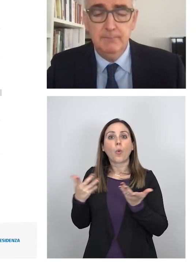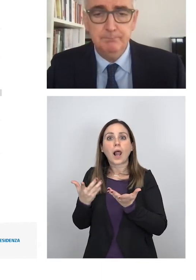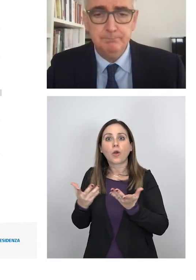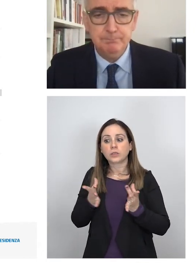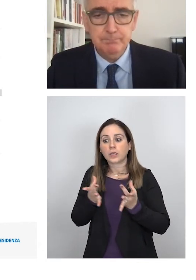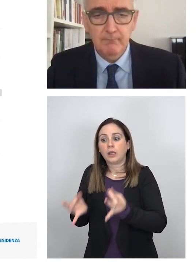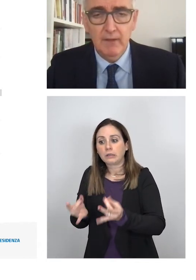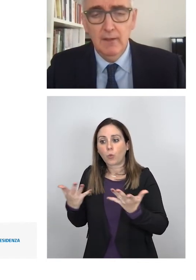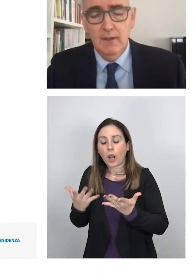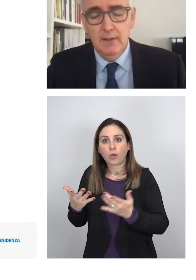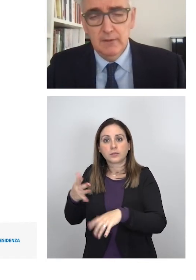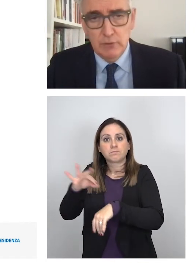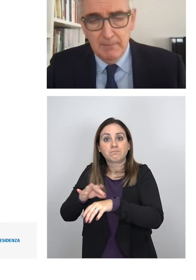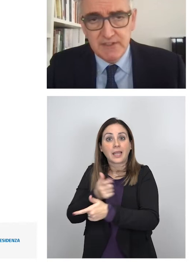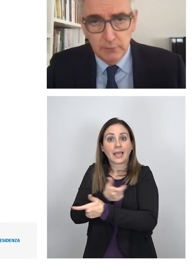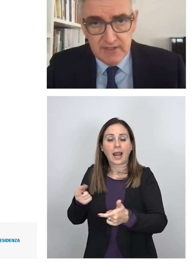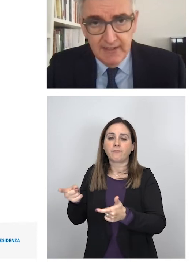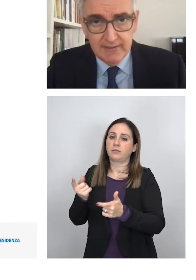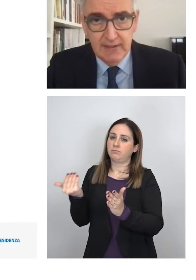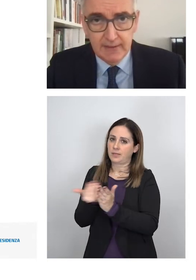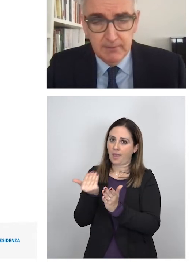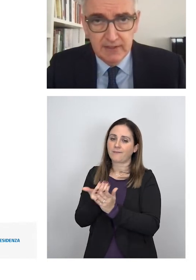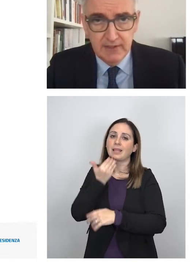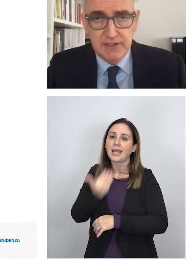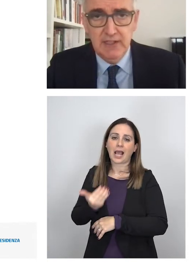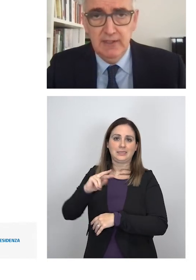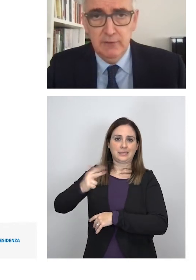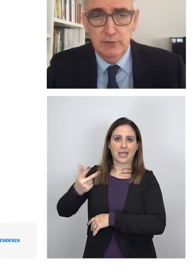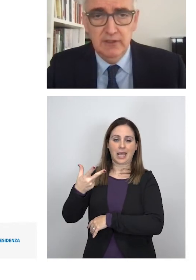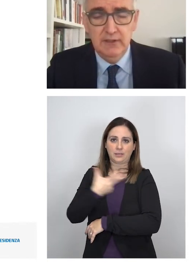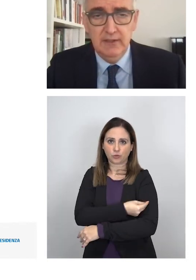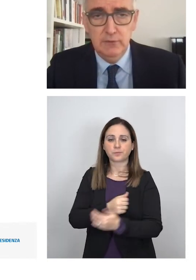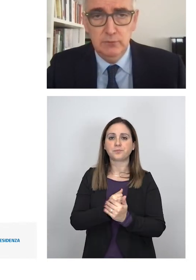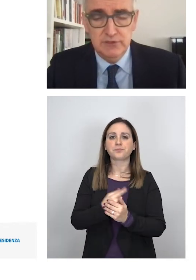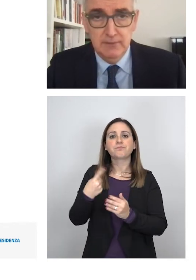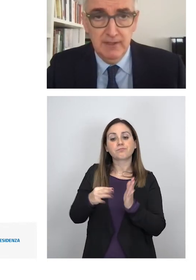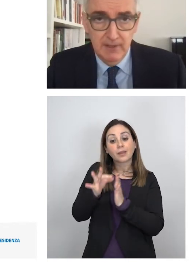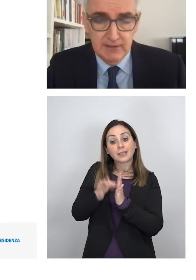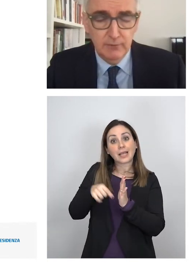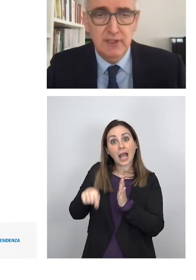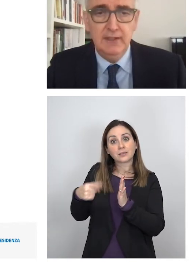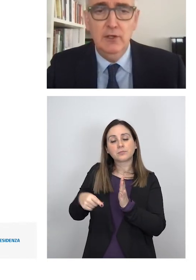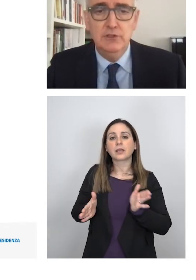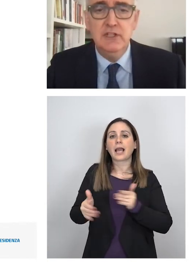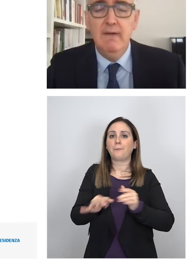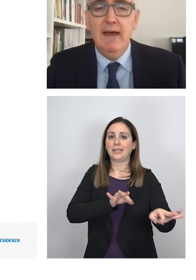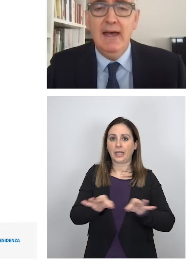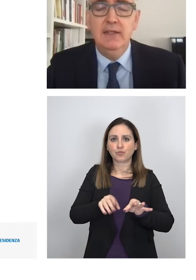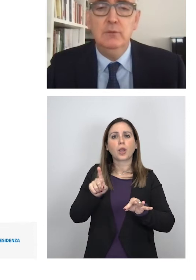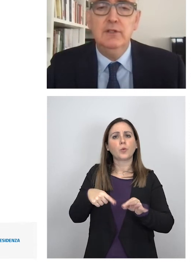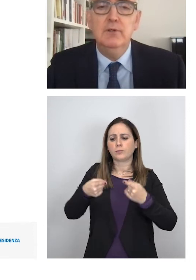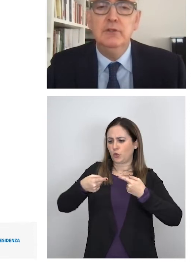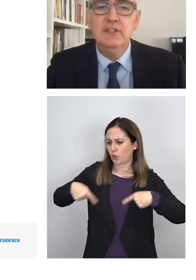patologia sulla base di questi dati la cabina di regia nella riunione che ha tenuto settimanalmente quindi anche oggi